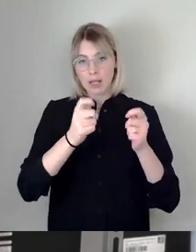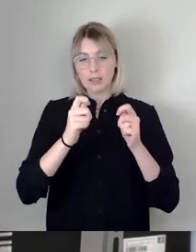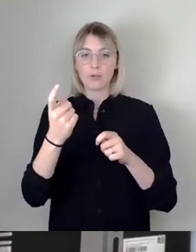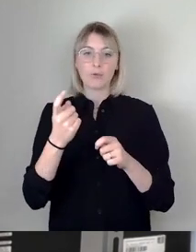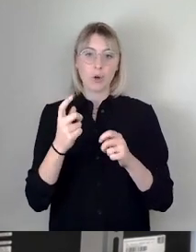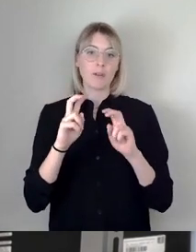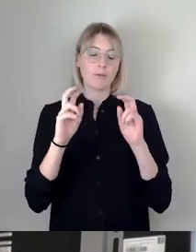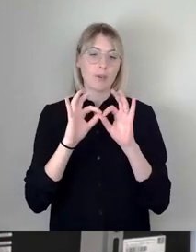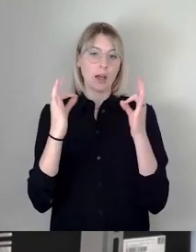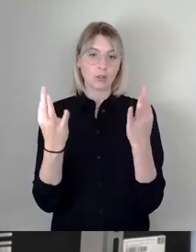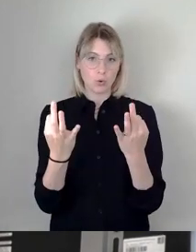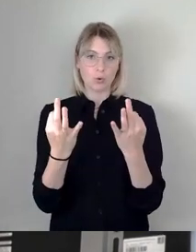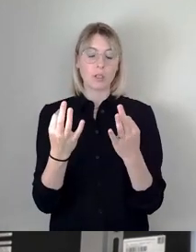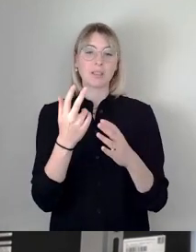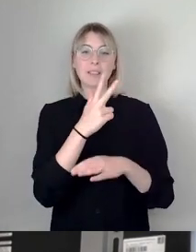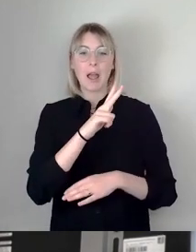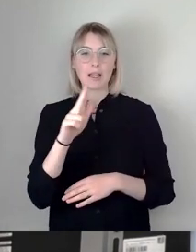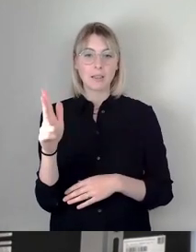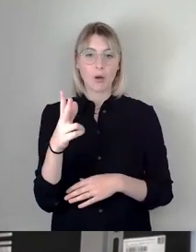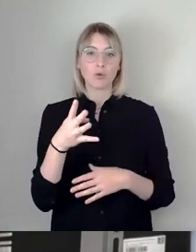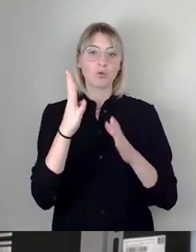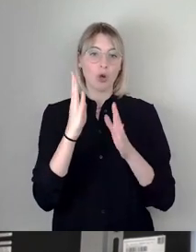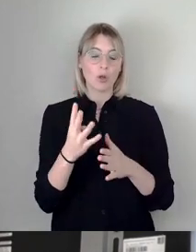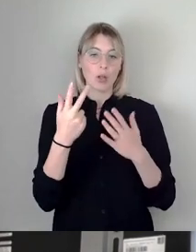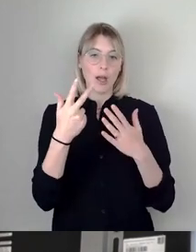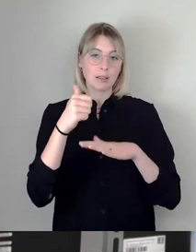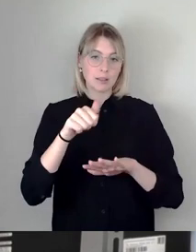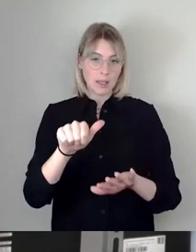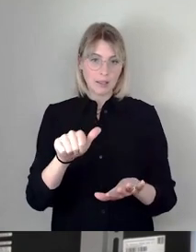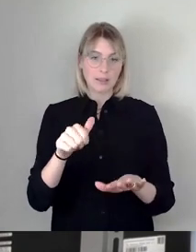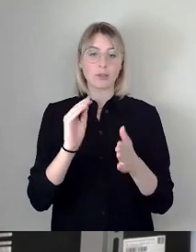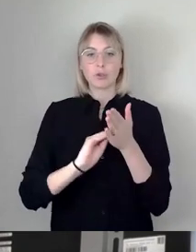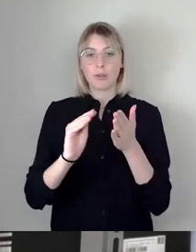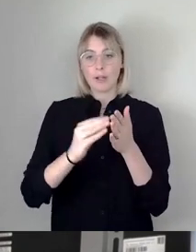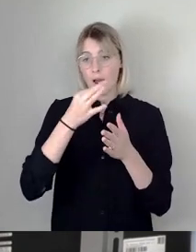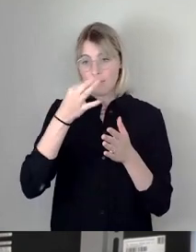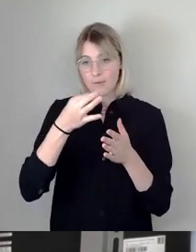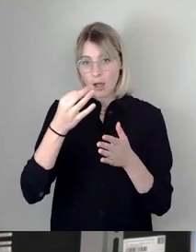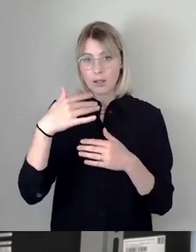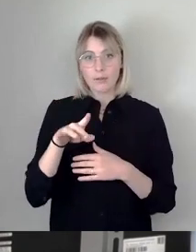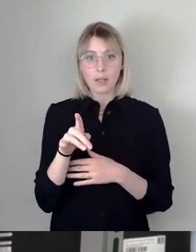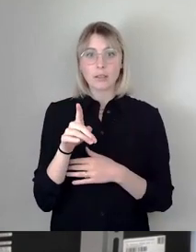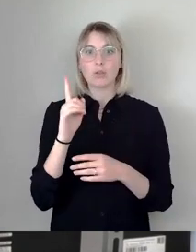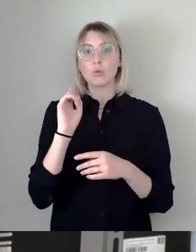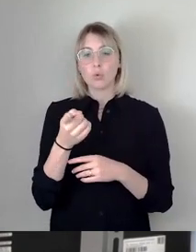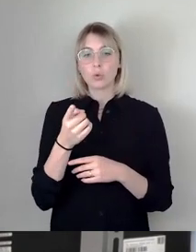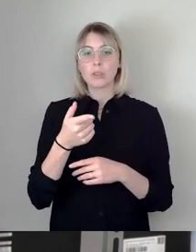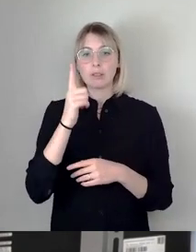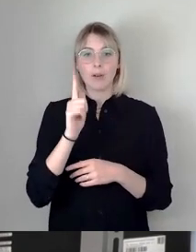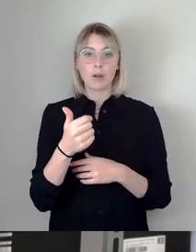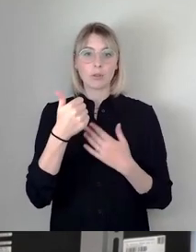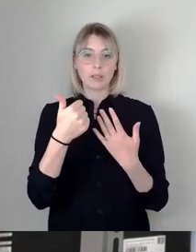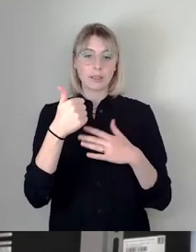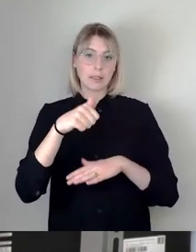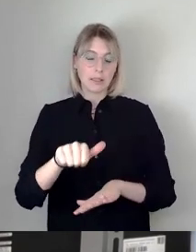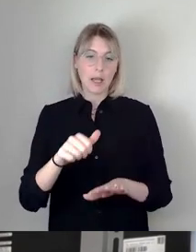.968 schriftliche Anfragen und 236 mündliche.